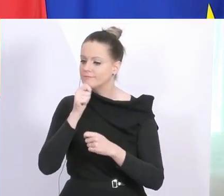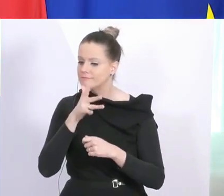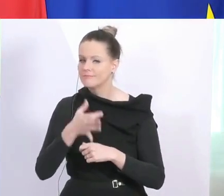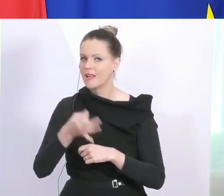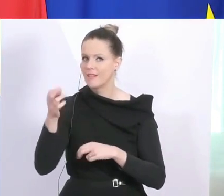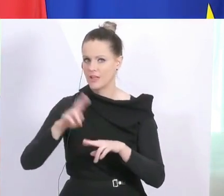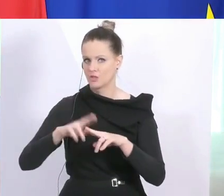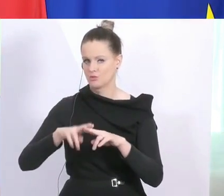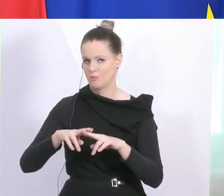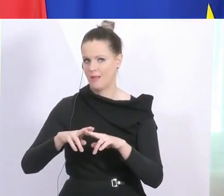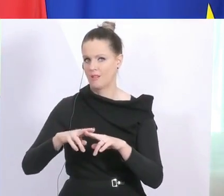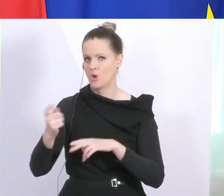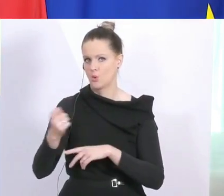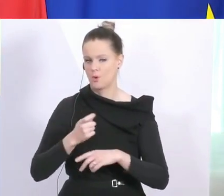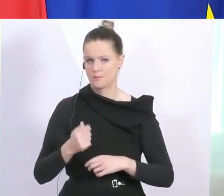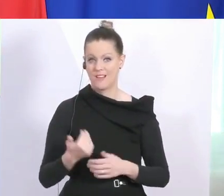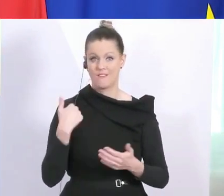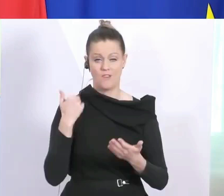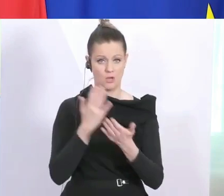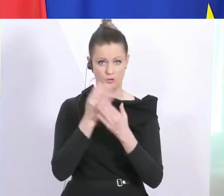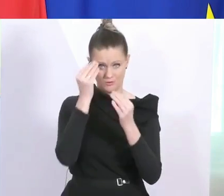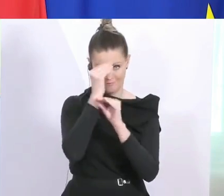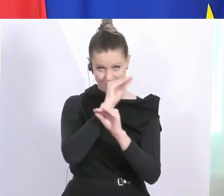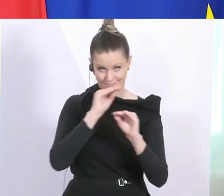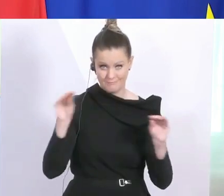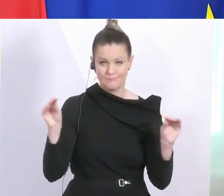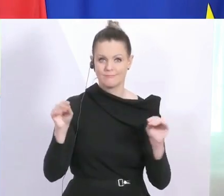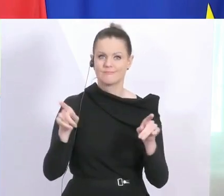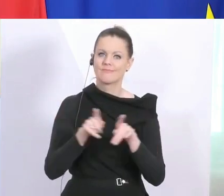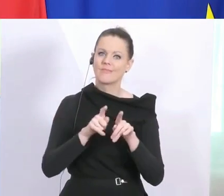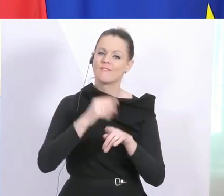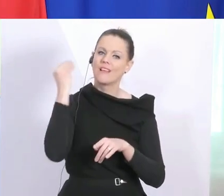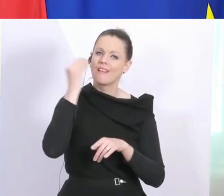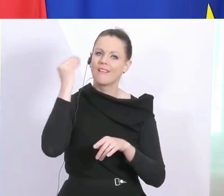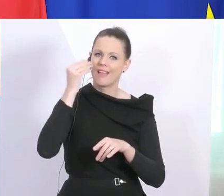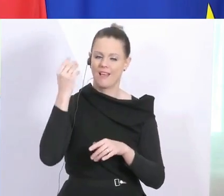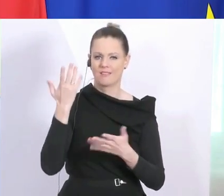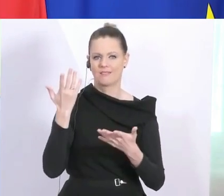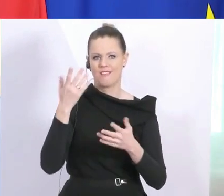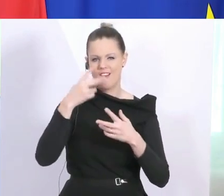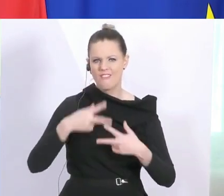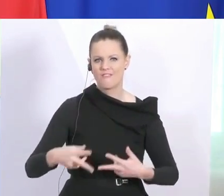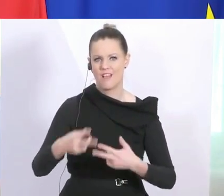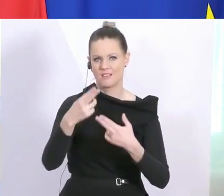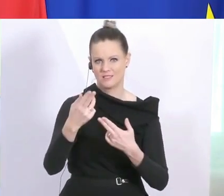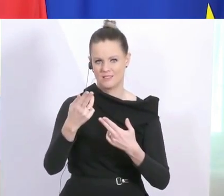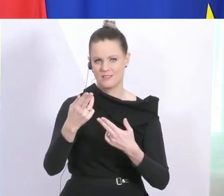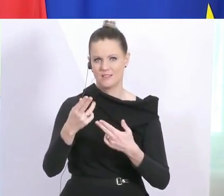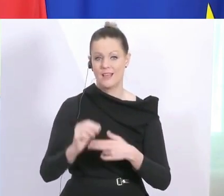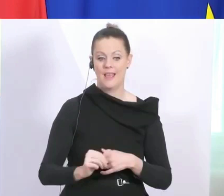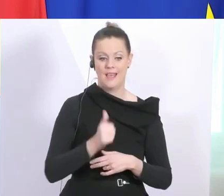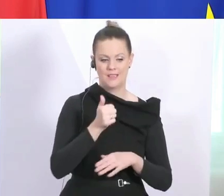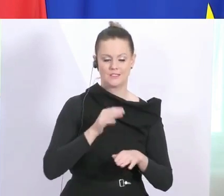geschehen. Wie vorhin schon gesagt, das ist so etwas auch wie eine Lernphase. Das heißt, es wird im ersten Schritt in den